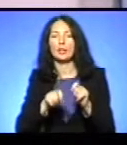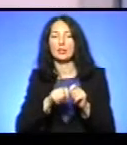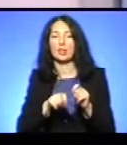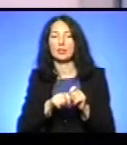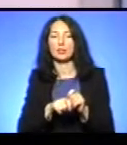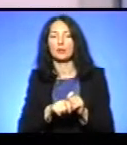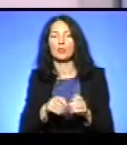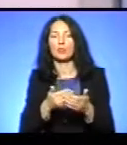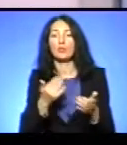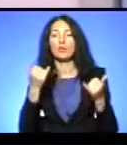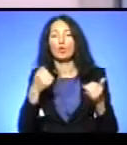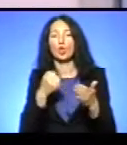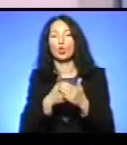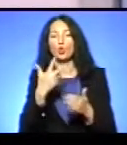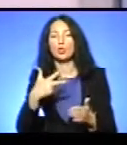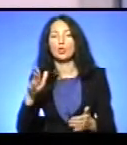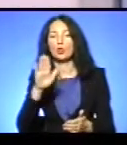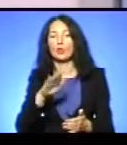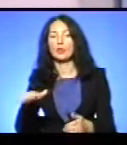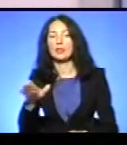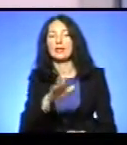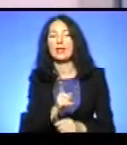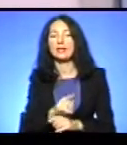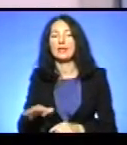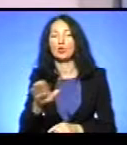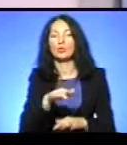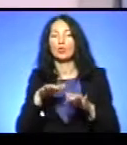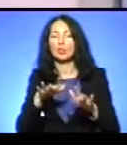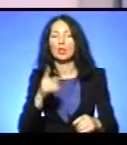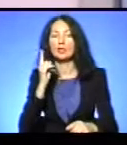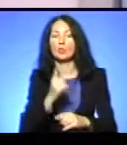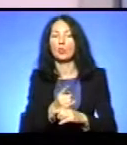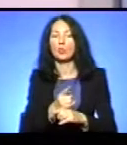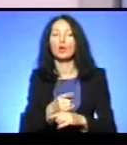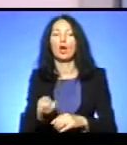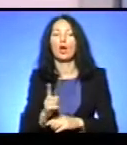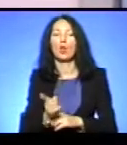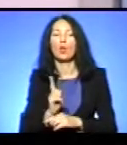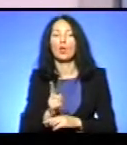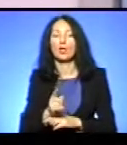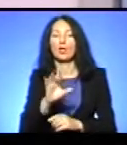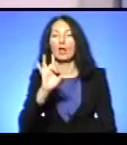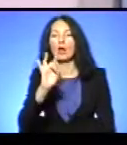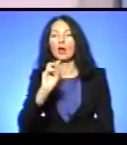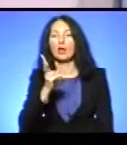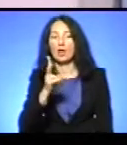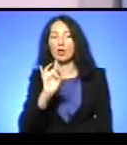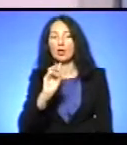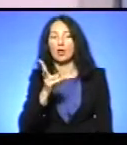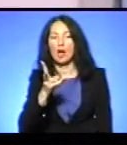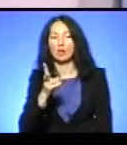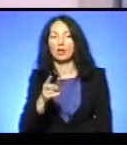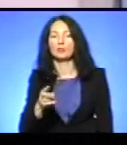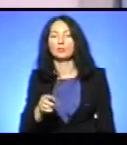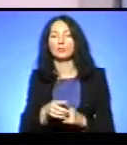Від сьогодні і до 30 вересня на Тернопільщині діятиме заборона на лов річкових раків у рибогосподарських водних об